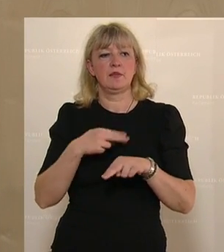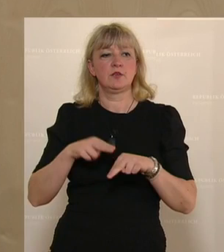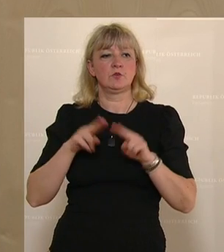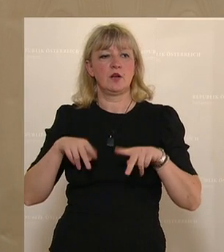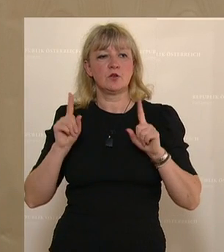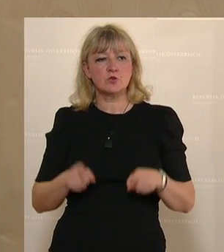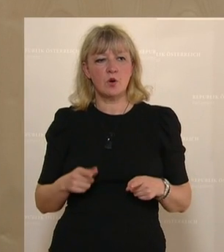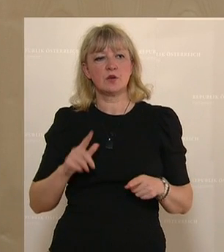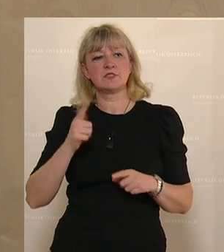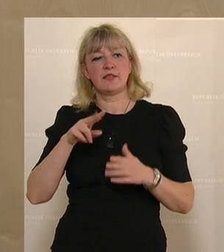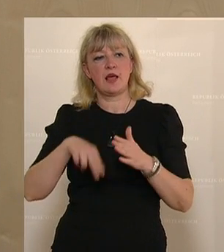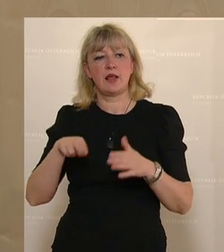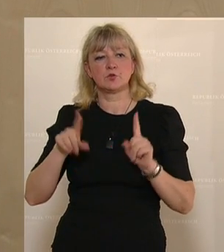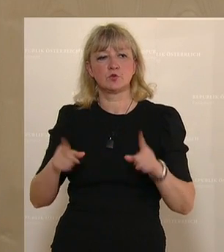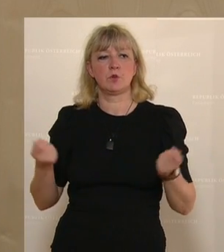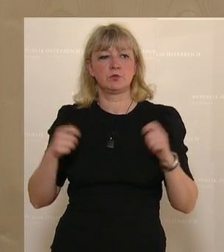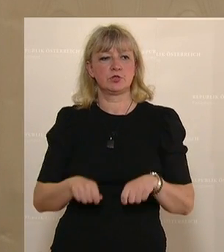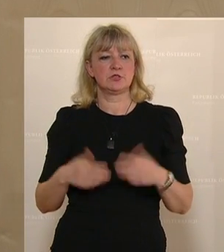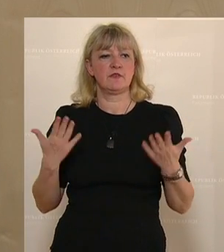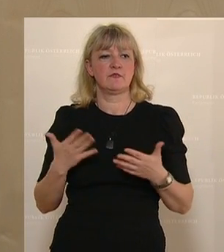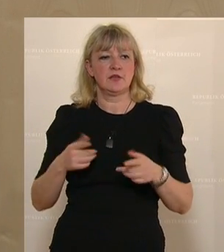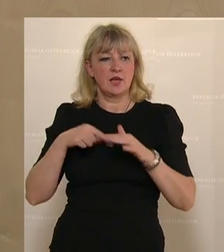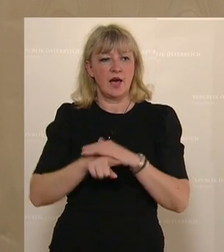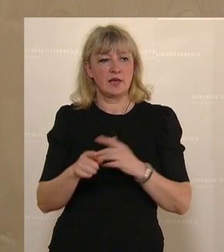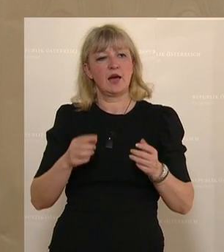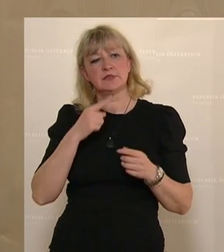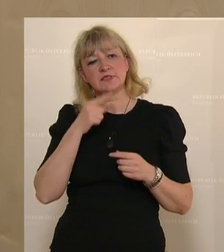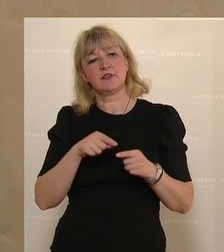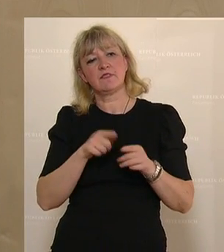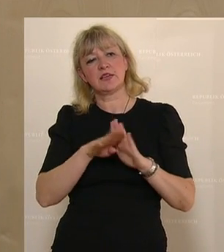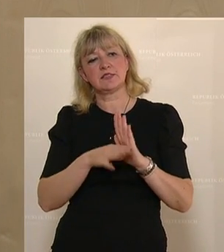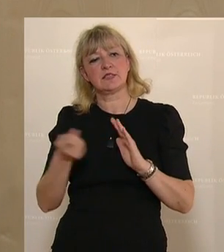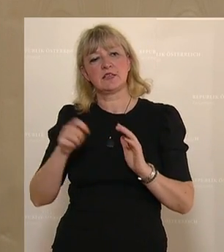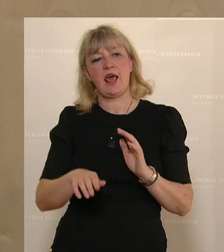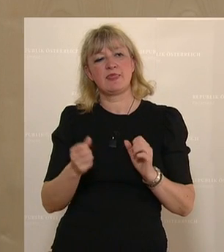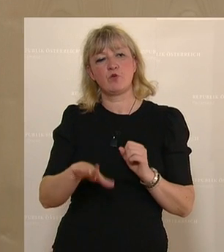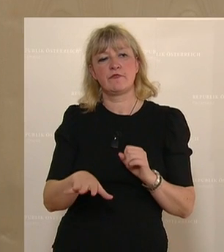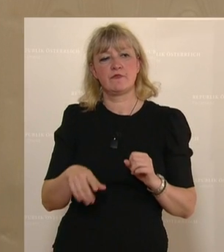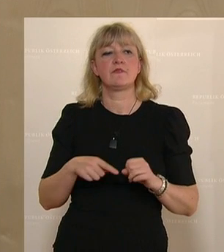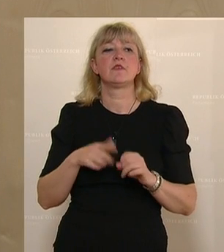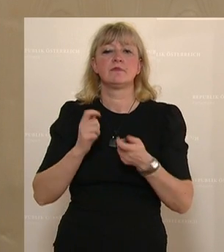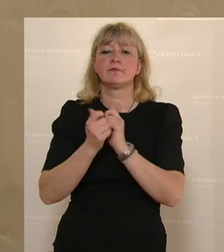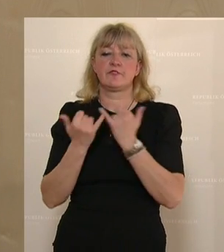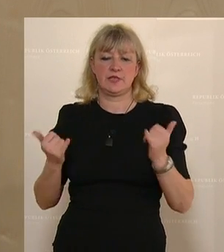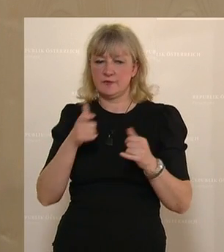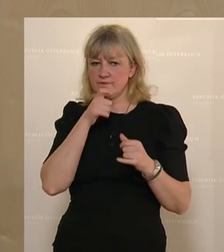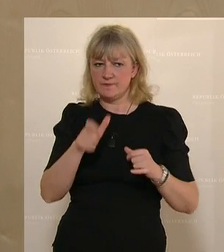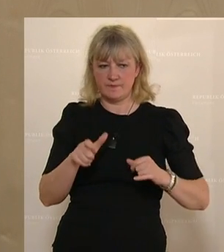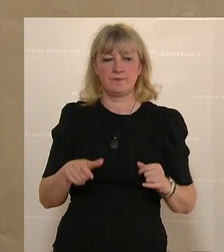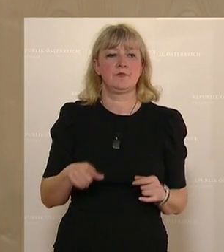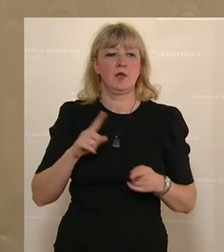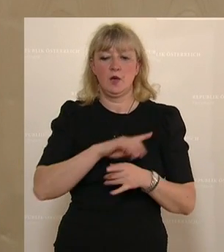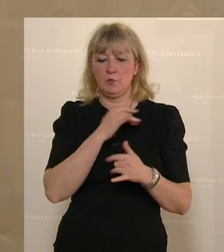Nationalrat wollte in zweiter Lesung beschließen. Das eingangs bezeichnete Gesetzesentwurf wird wie folgt geändert. Die